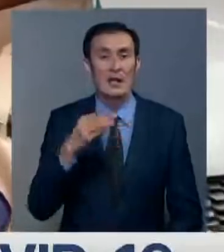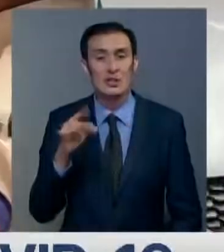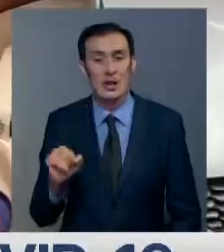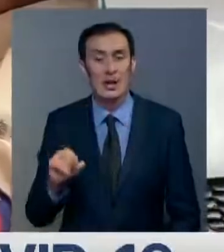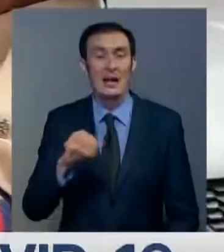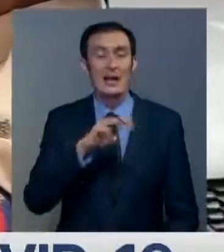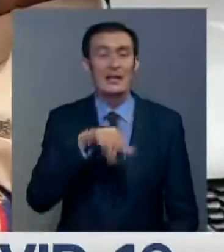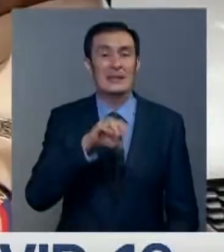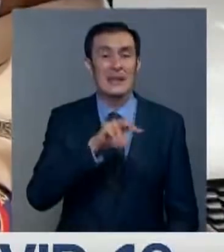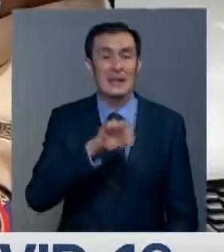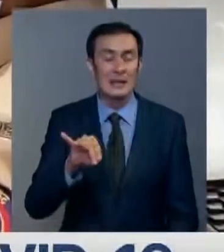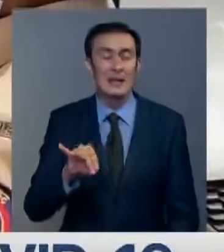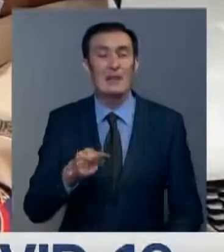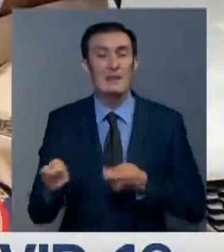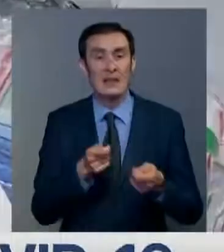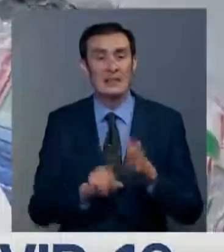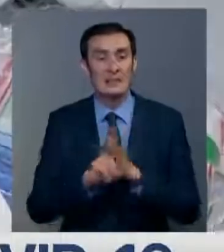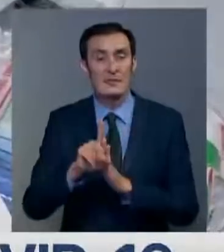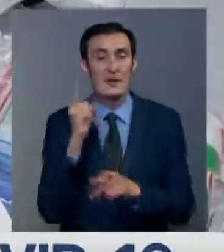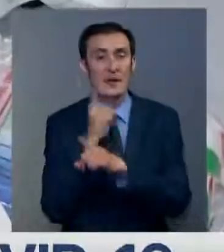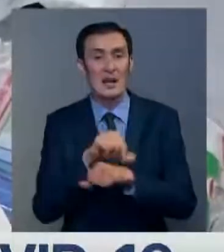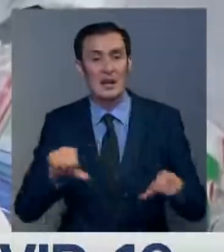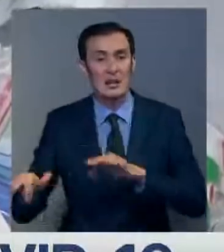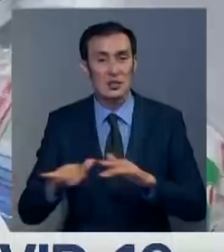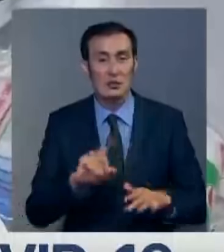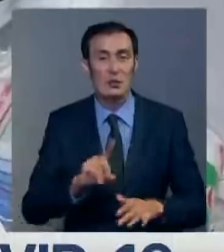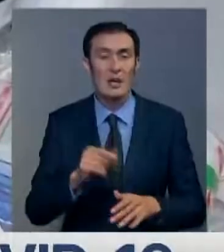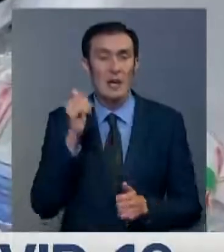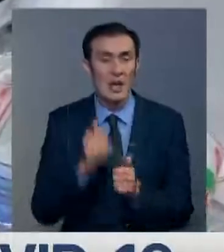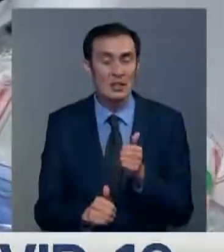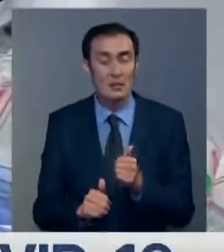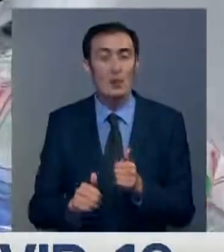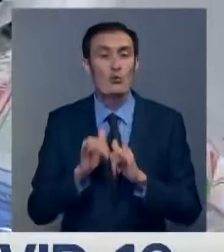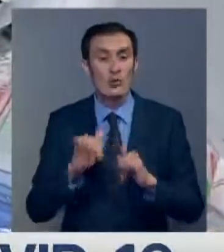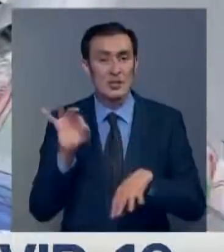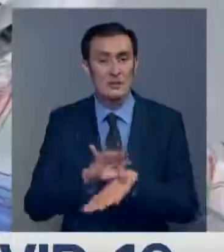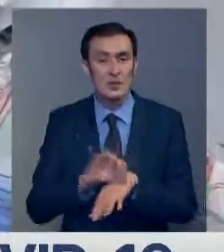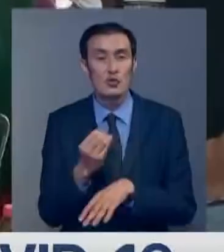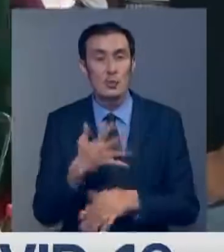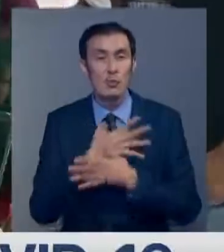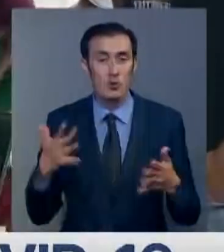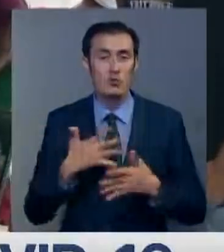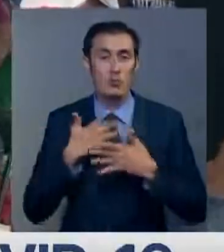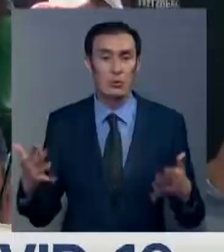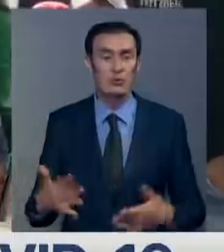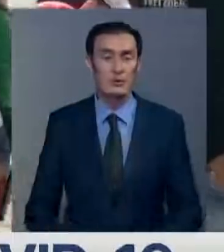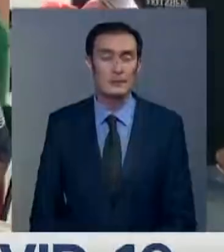и Тамил-Над. Местные власти вводят карантин и ограничения, однако с каждым днем заражений становится все больше.